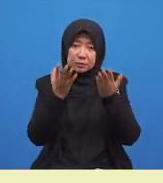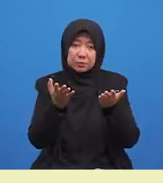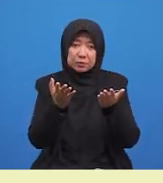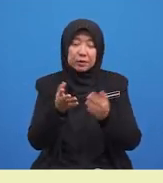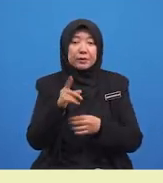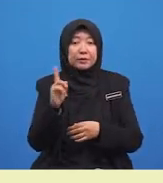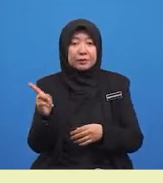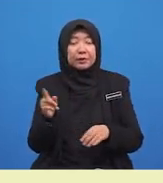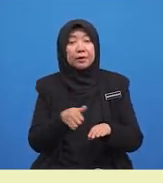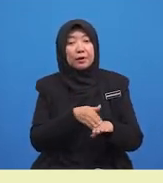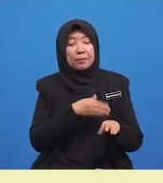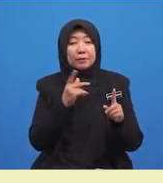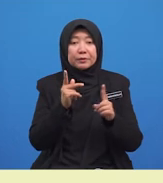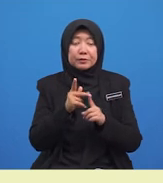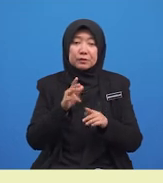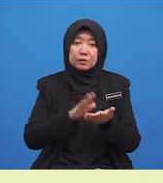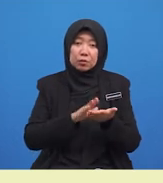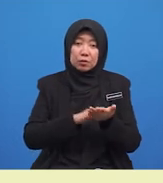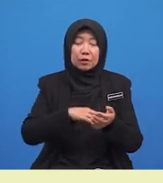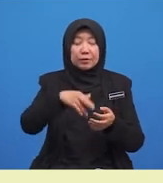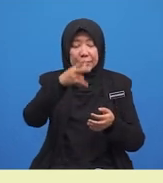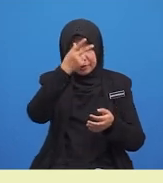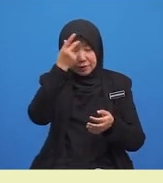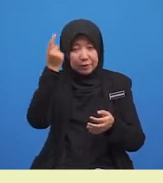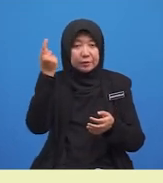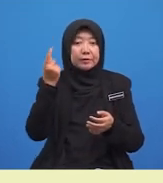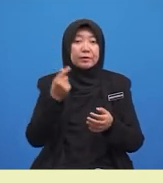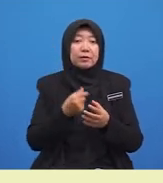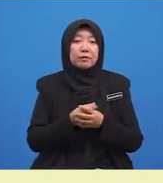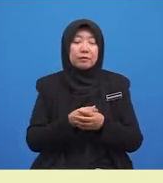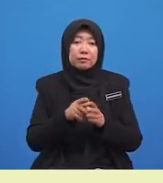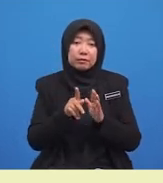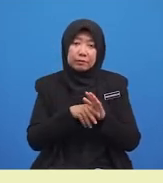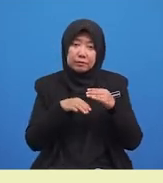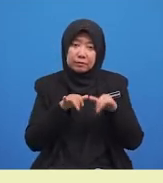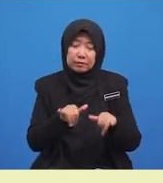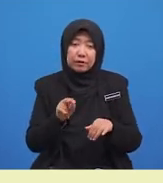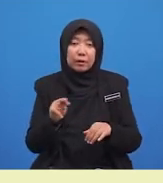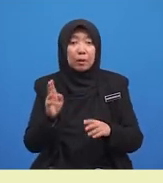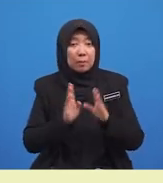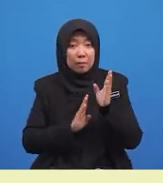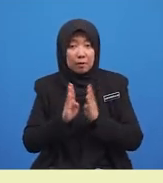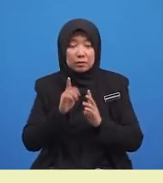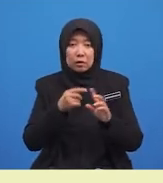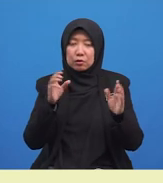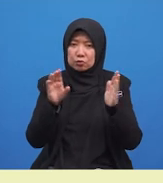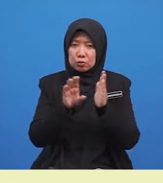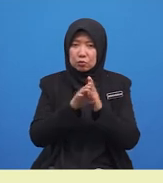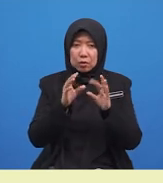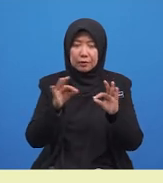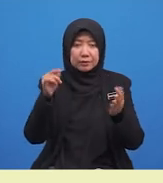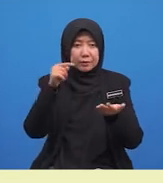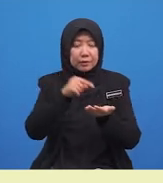Dia lambat ke sekolah kerana ketinggalan bas. Daripada contoh ayat di atas,